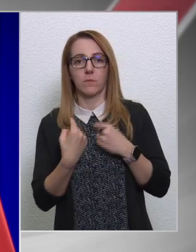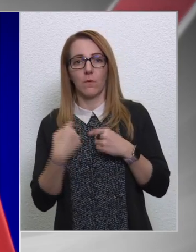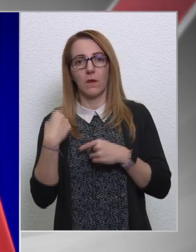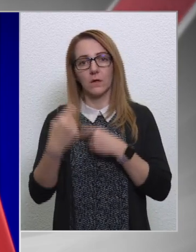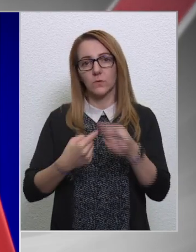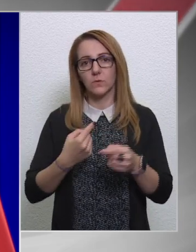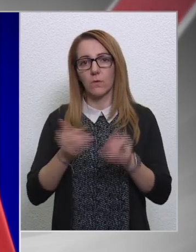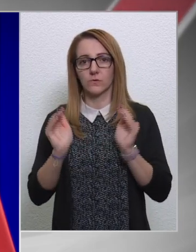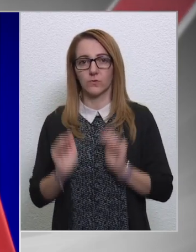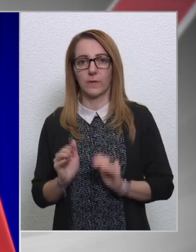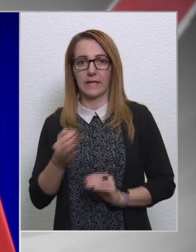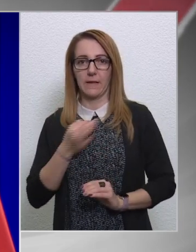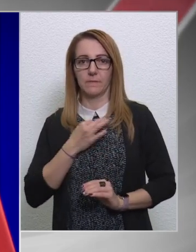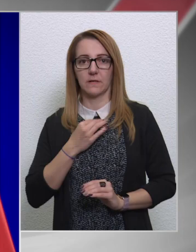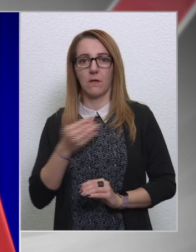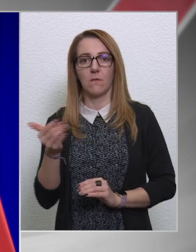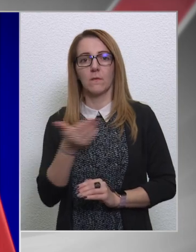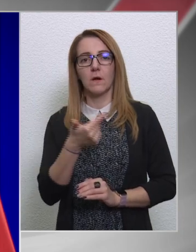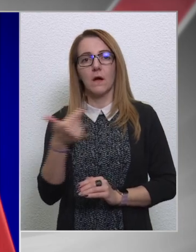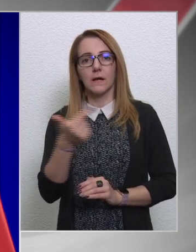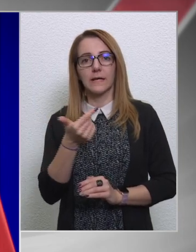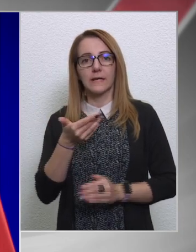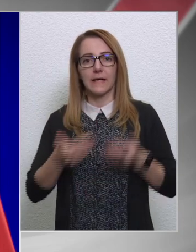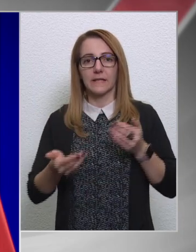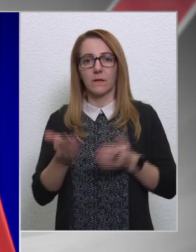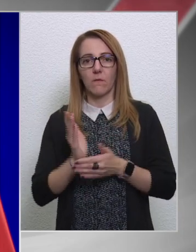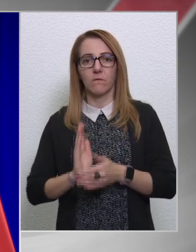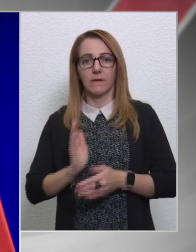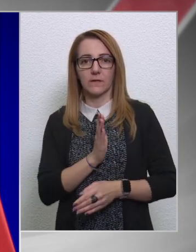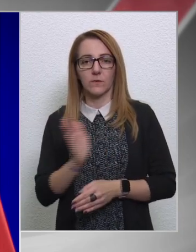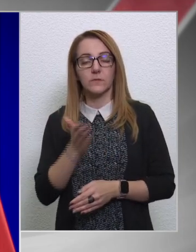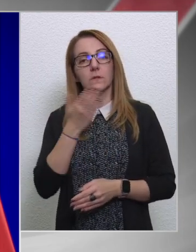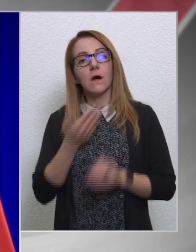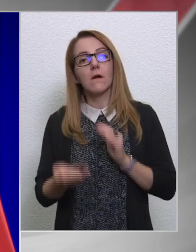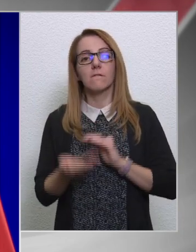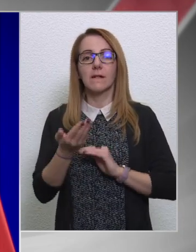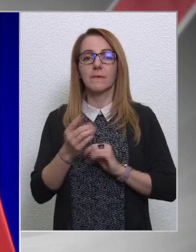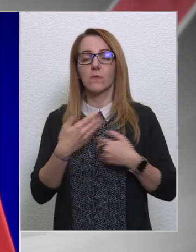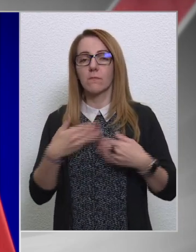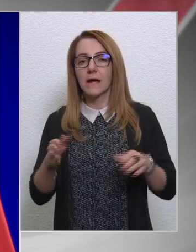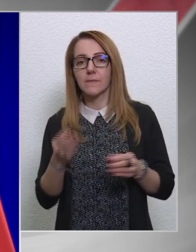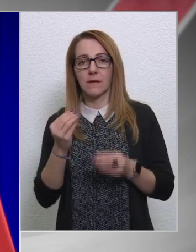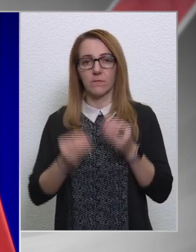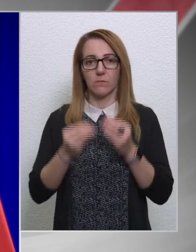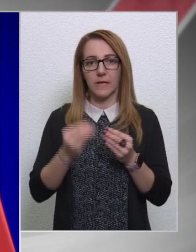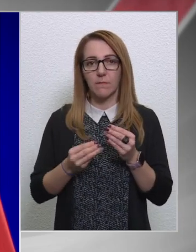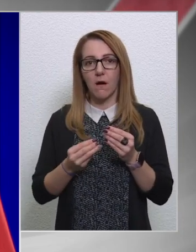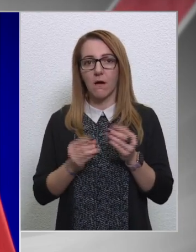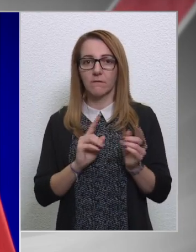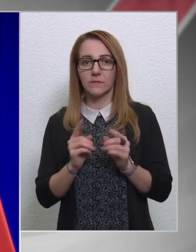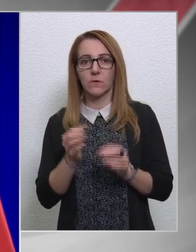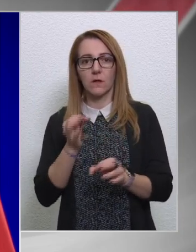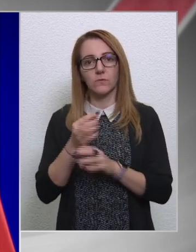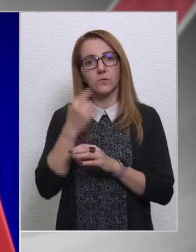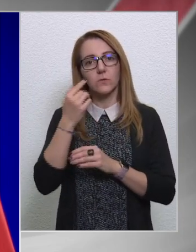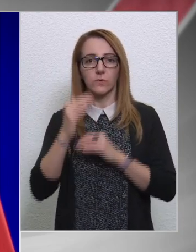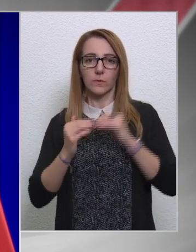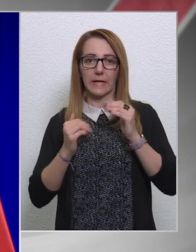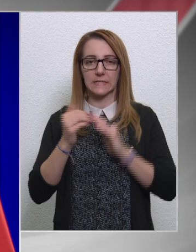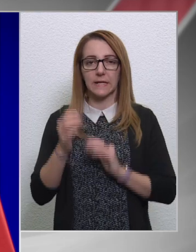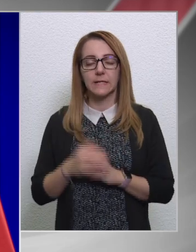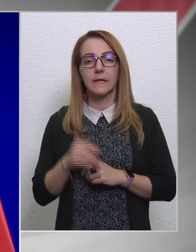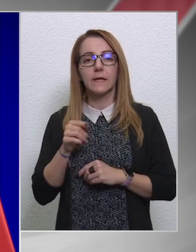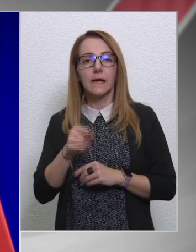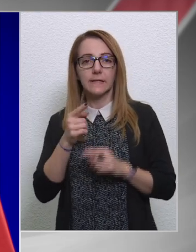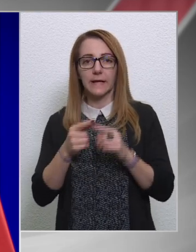csökkenjen a bizalom a két tárgyalófél között, másrészt pedig, ha felmerül bármilyen probléma, viszonylag hamar tudjuk még ezeket kezelni. Ennek